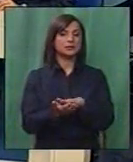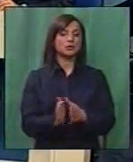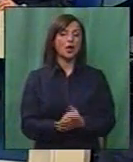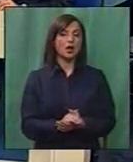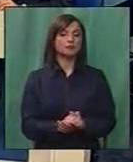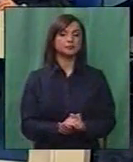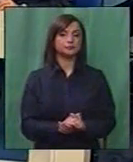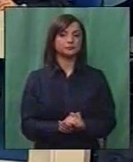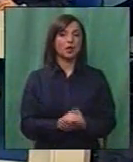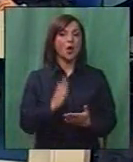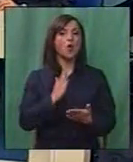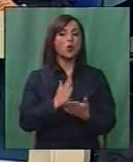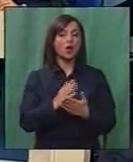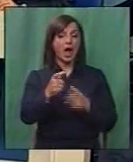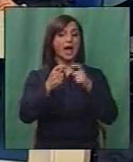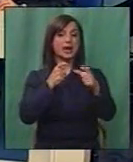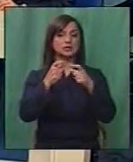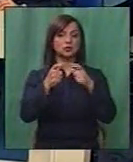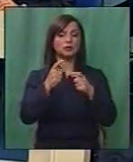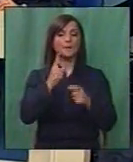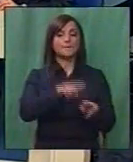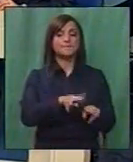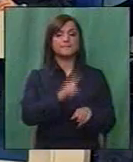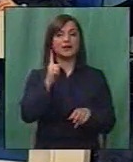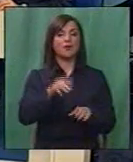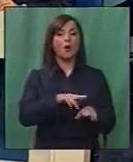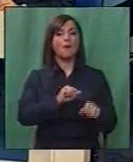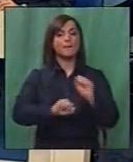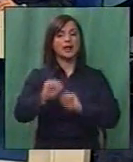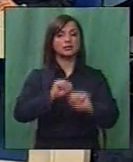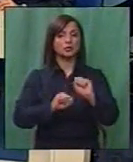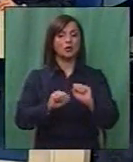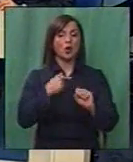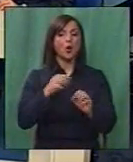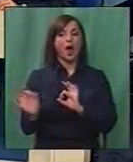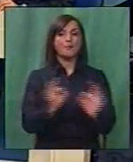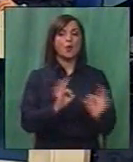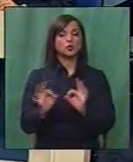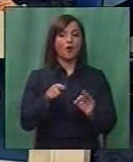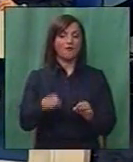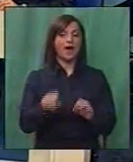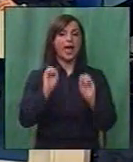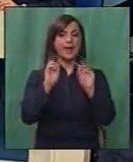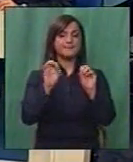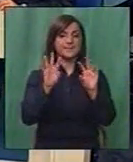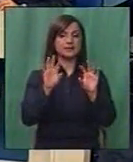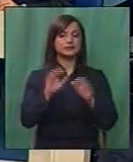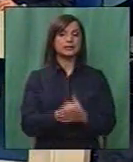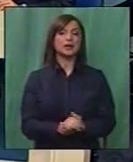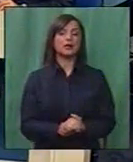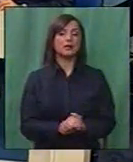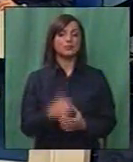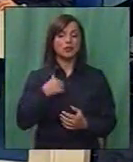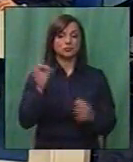мегутоа, кога разговаравме со правобранителот на кога ја подготвувавме ова емисија, ме